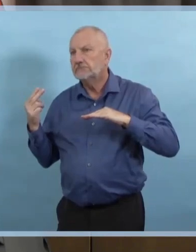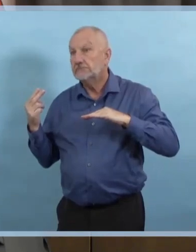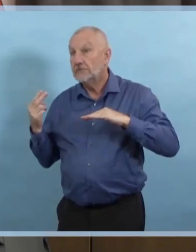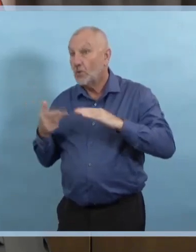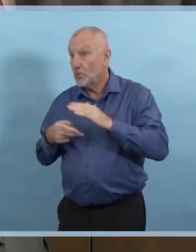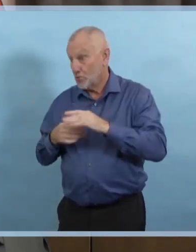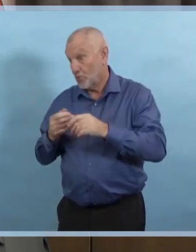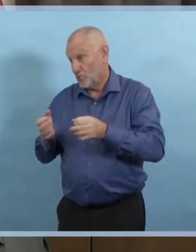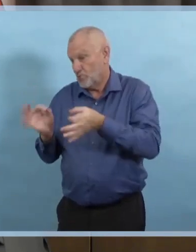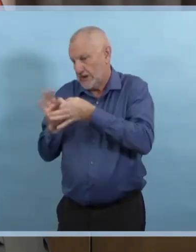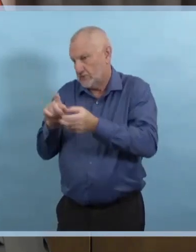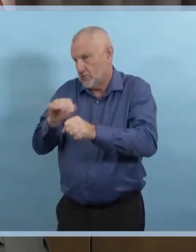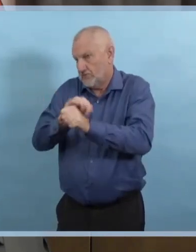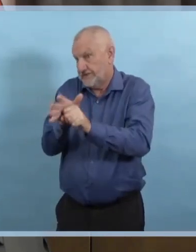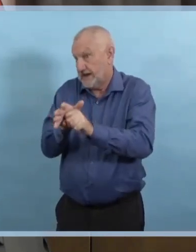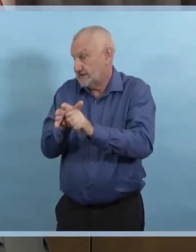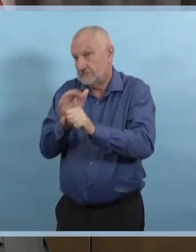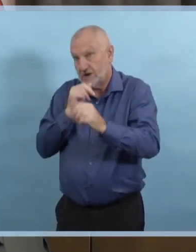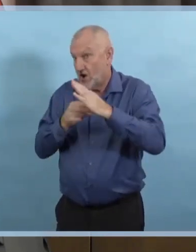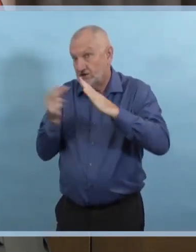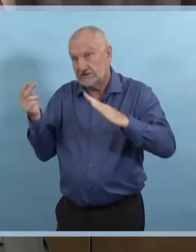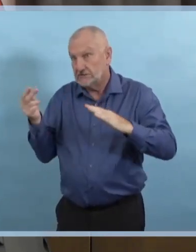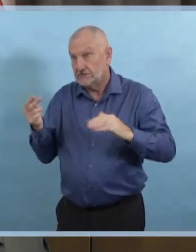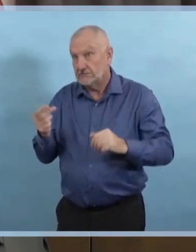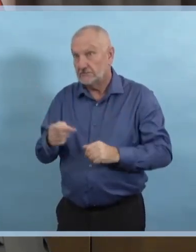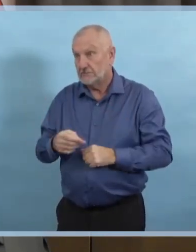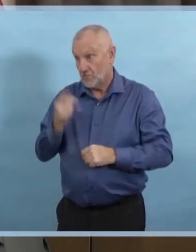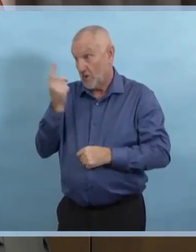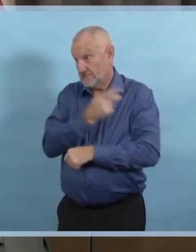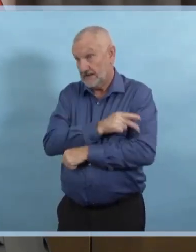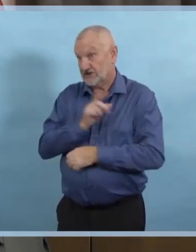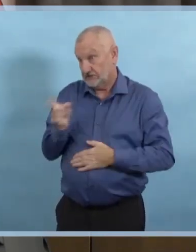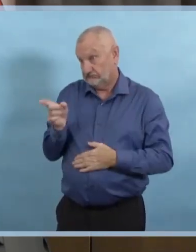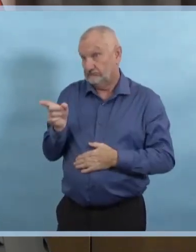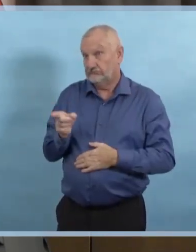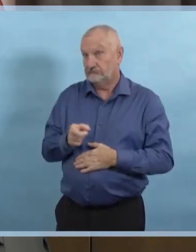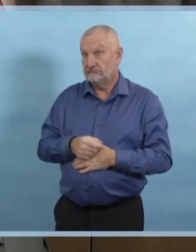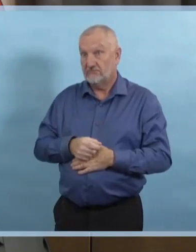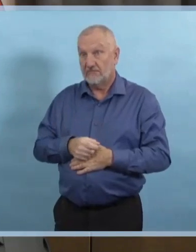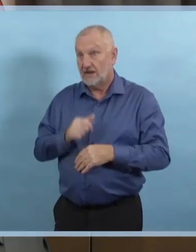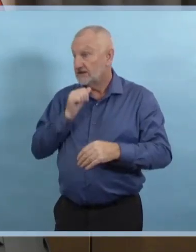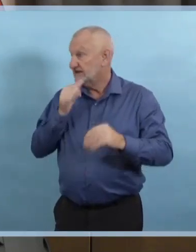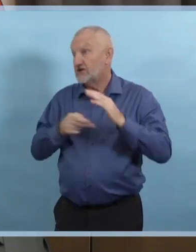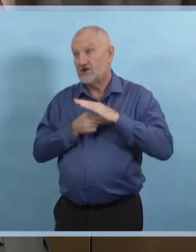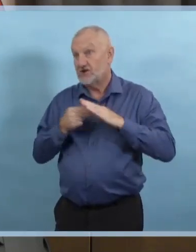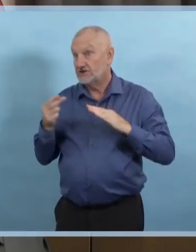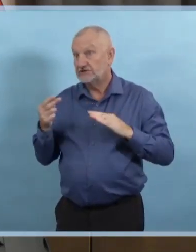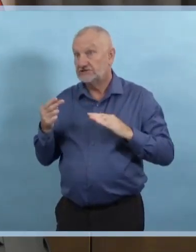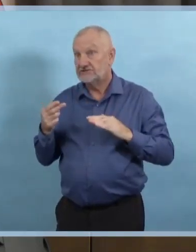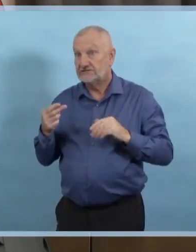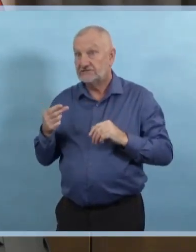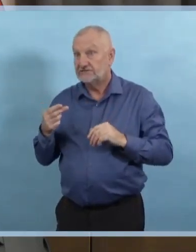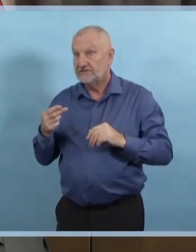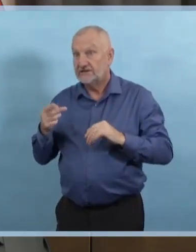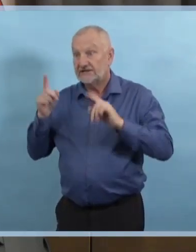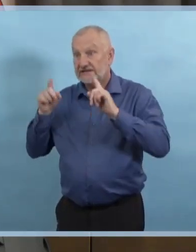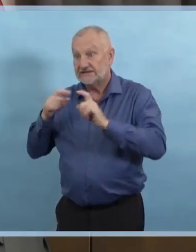qui n'a pas été honnête est responsable d'avoir dû renvoyer chez eux une équipe entière.